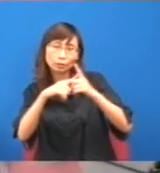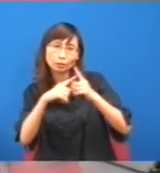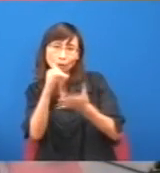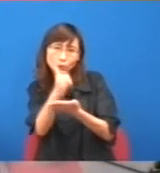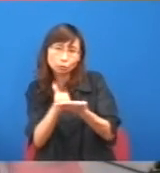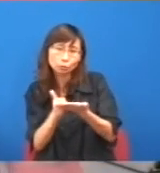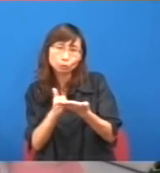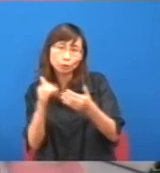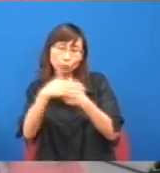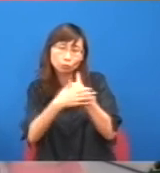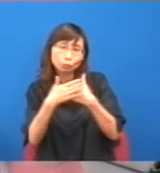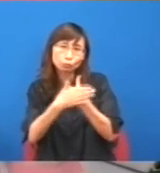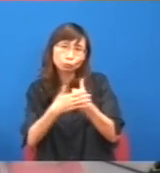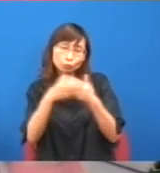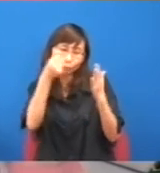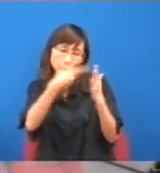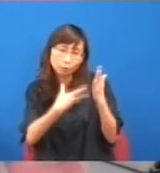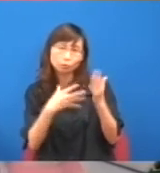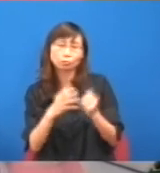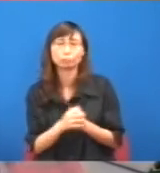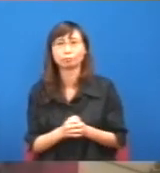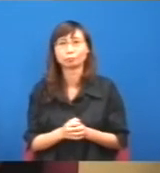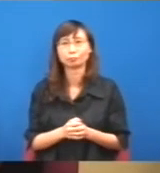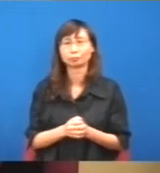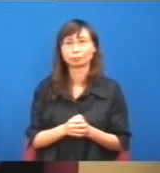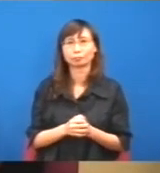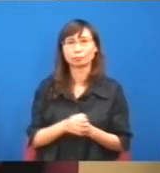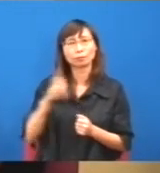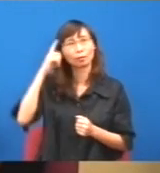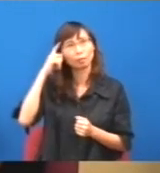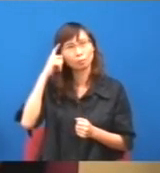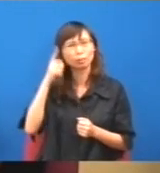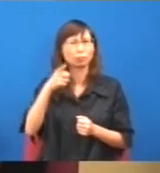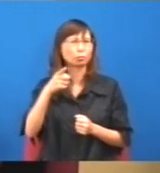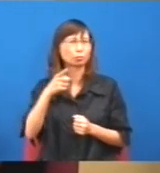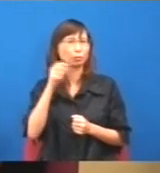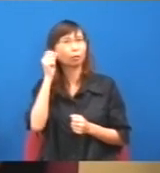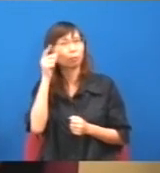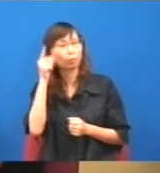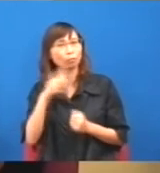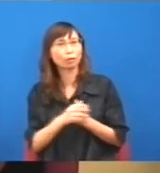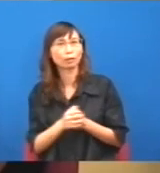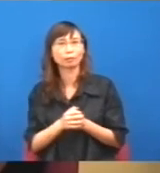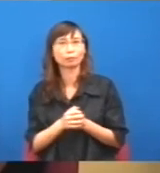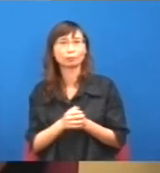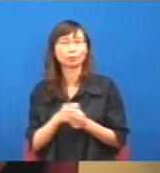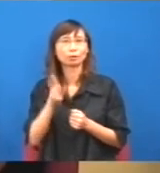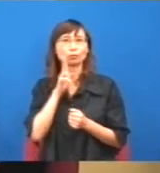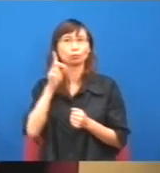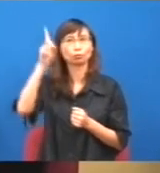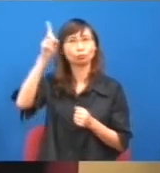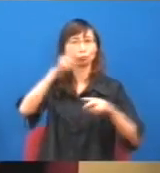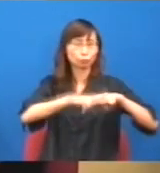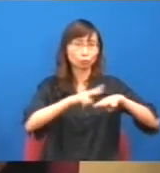這就是他們的詭辯,詭辯法來的,其實想想想,如果你看真點,他的詭辯,其實基本上就是,至於上面開綠燈,